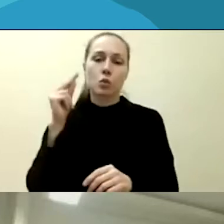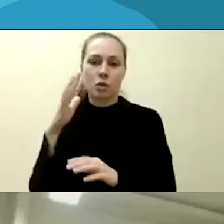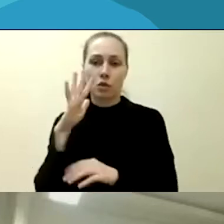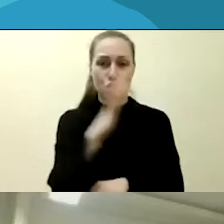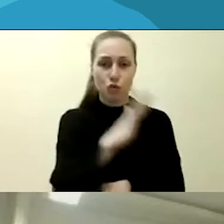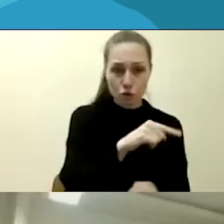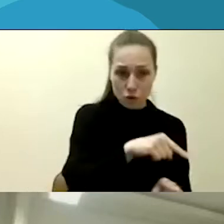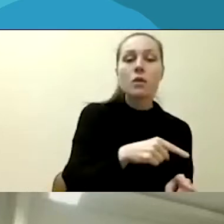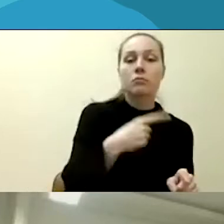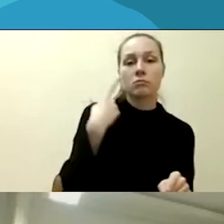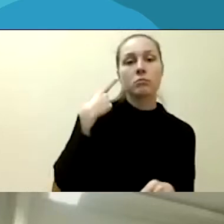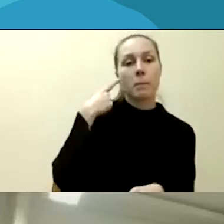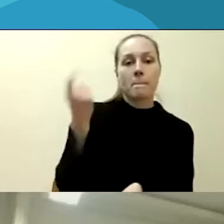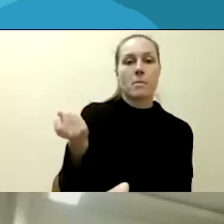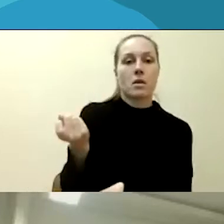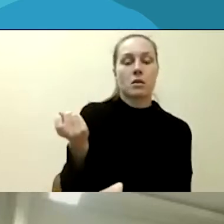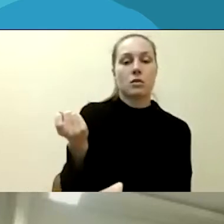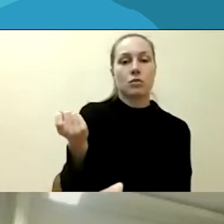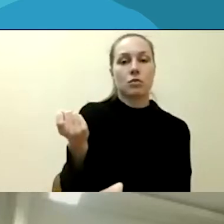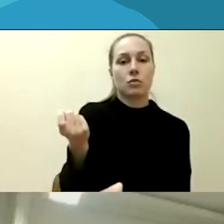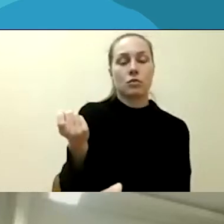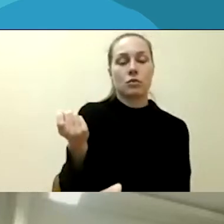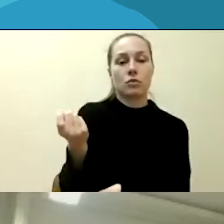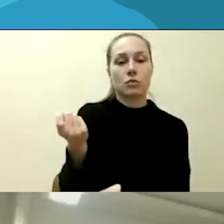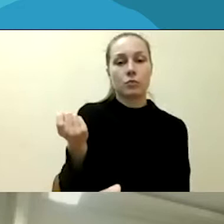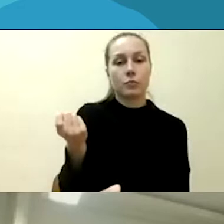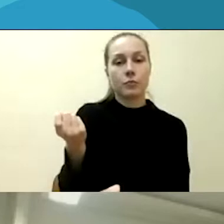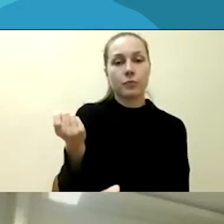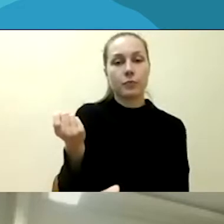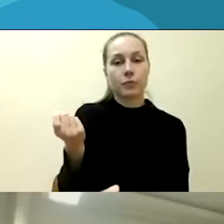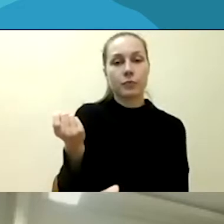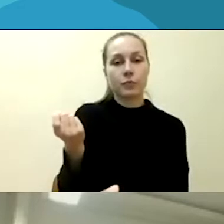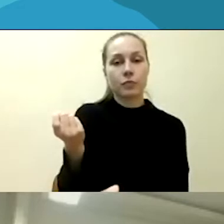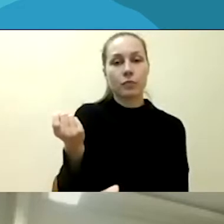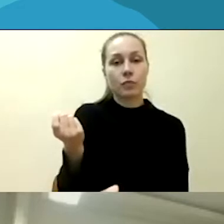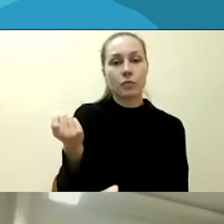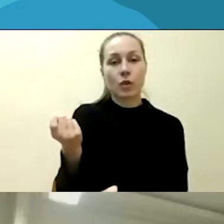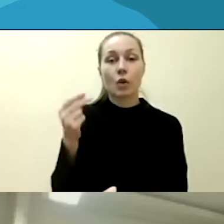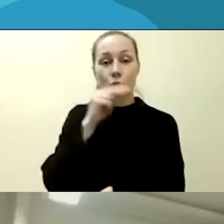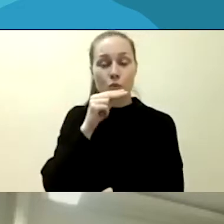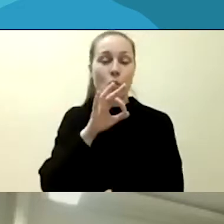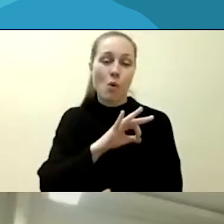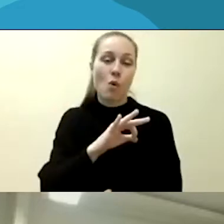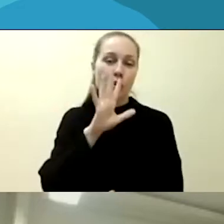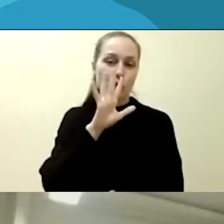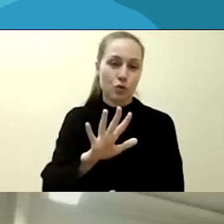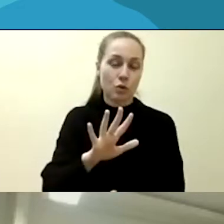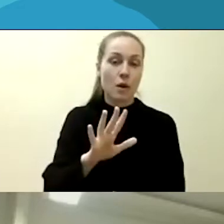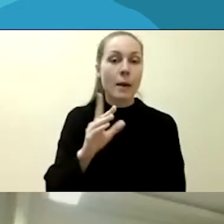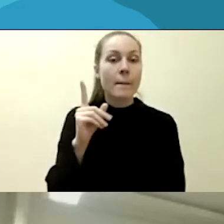nepikantos nusikaltimus. Tačiau